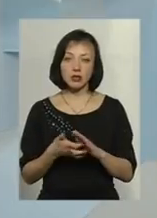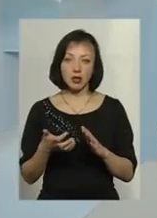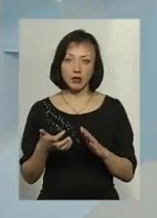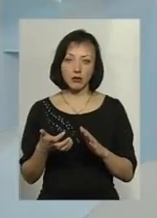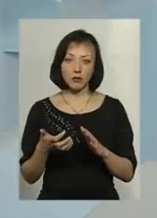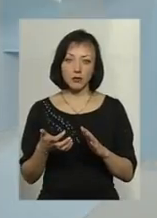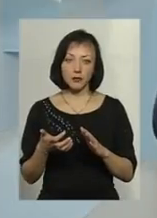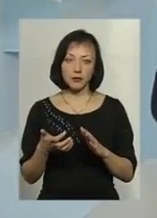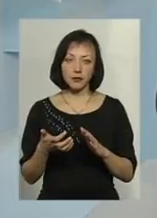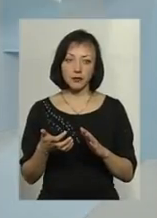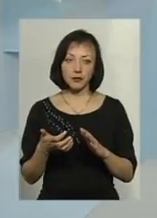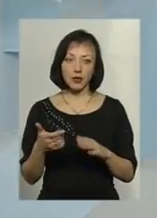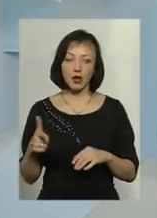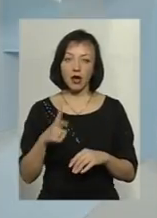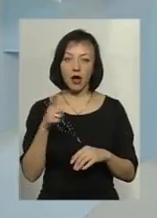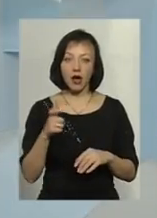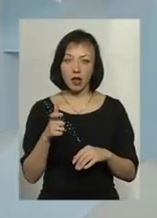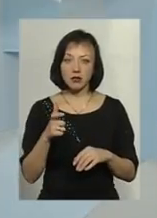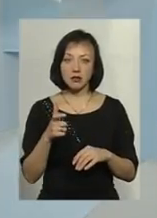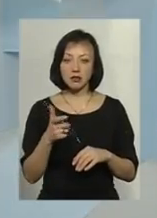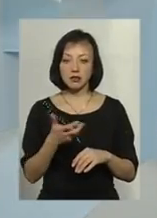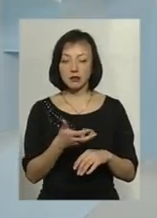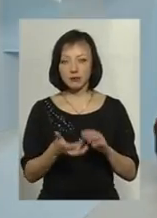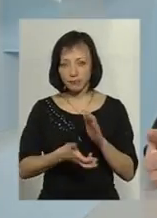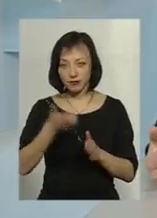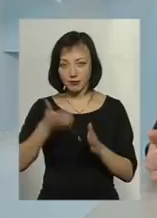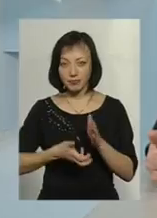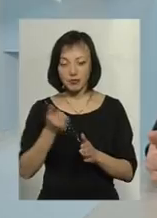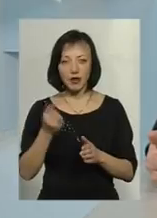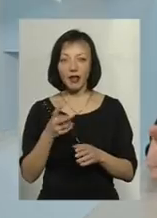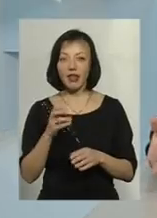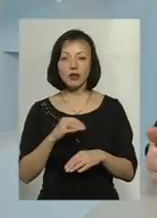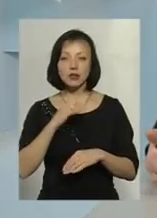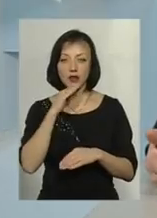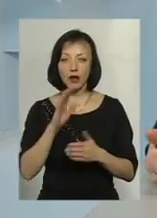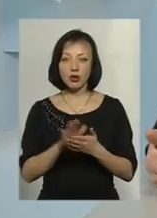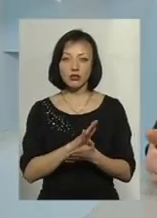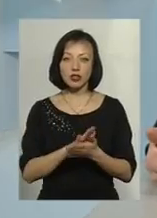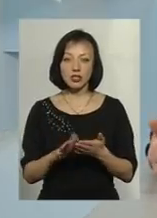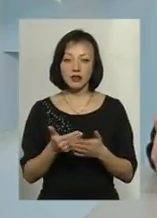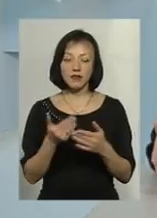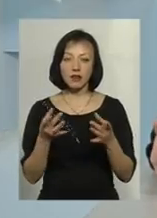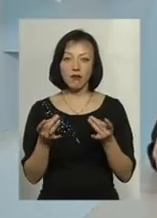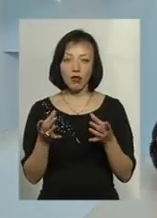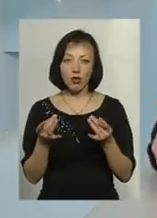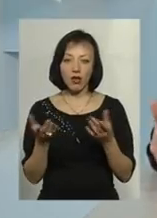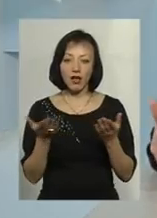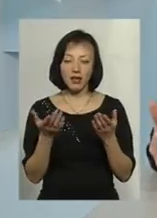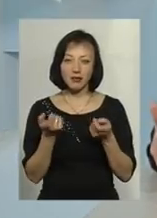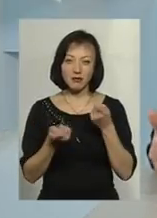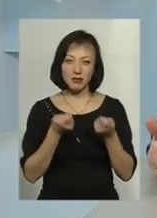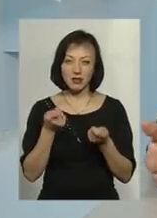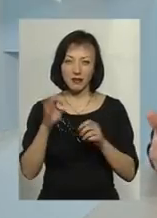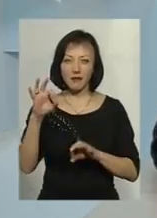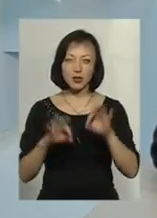навіть той же газ, який береться зісковиш, можливо, він недостатньо очищений від вологи. Тобто, якісь мізерні